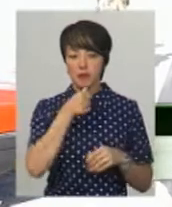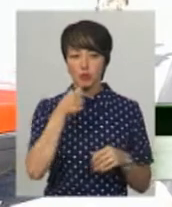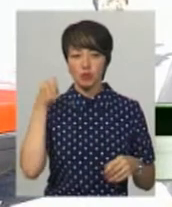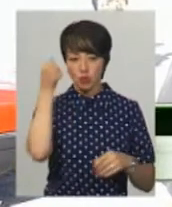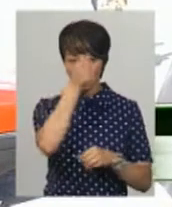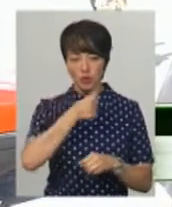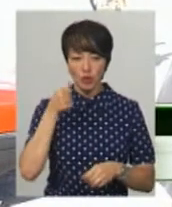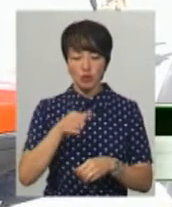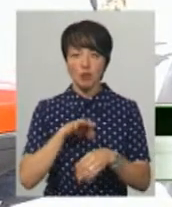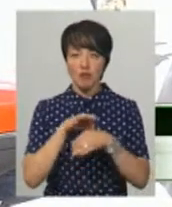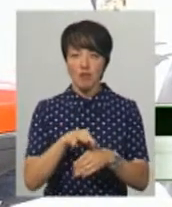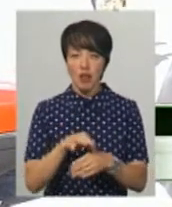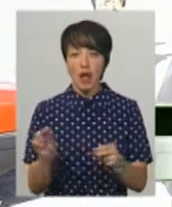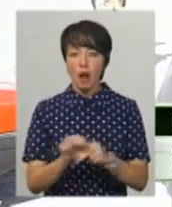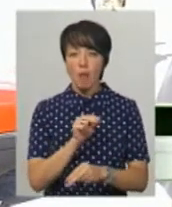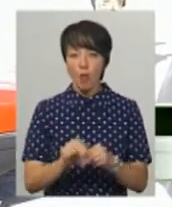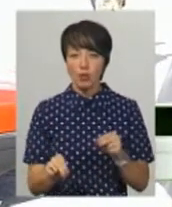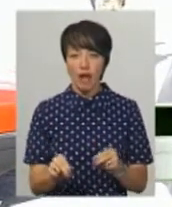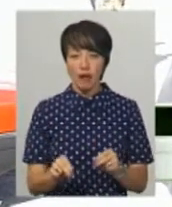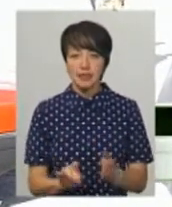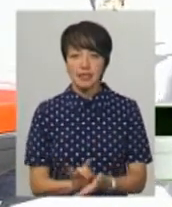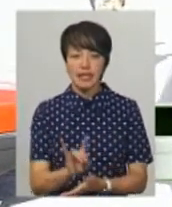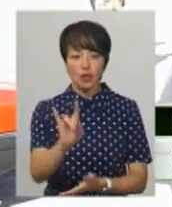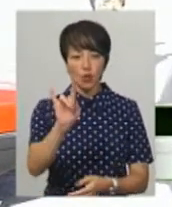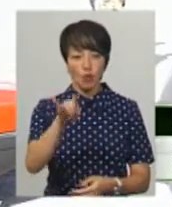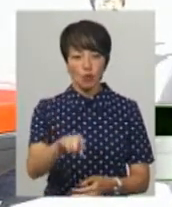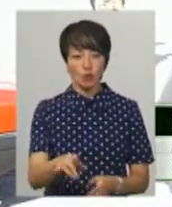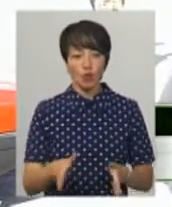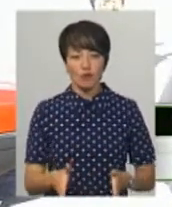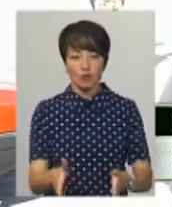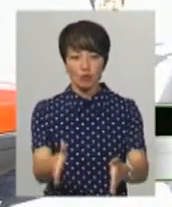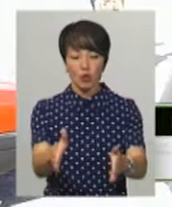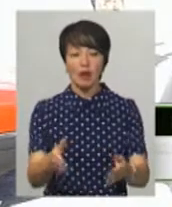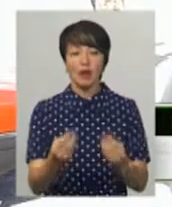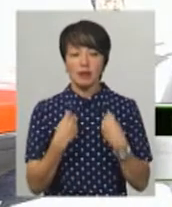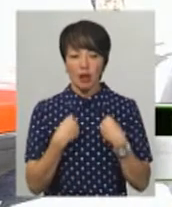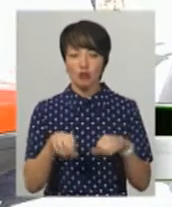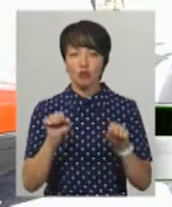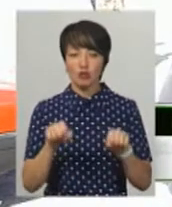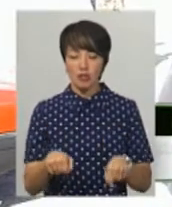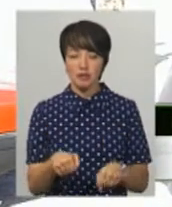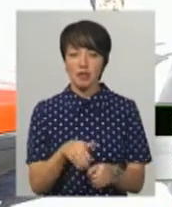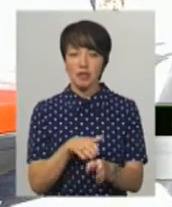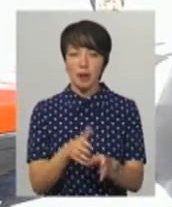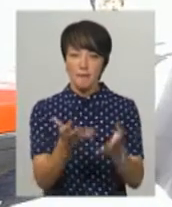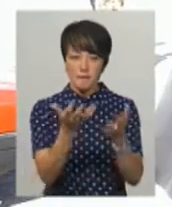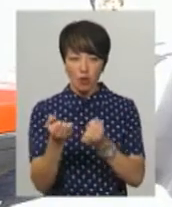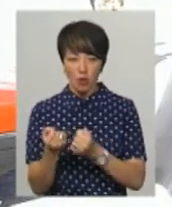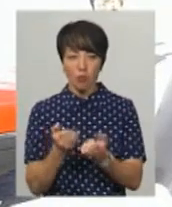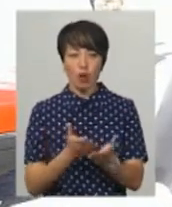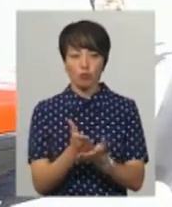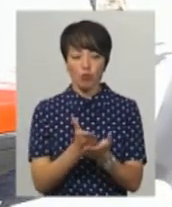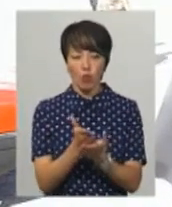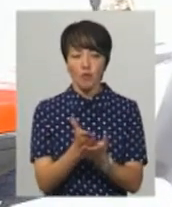ремонт злітно-посадкової смуги, що стало нам, дало нам можливість сьогодні здійснювати прийом і обслуговування